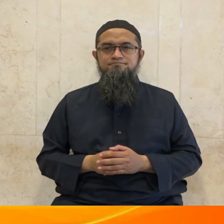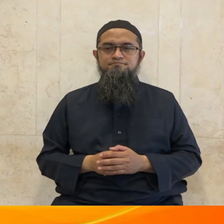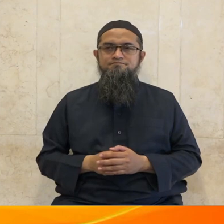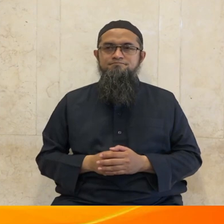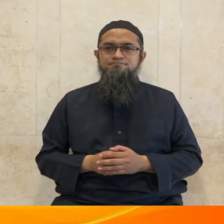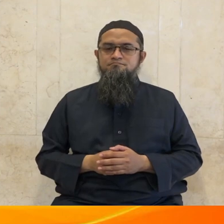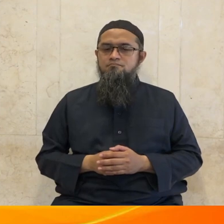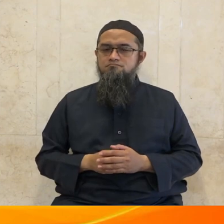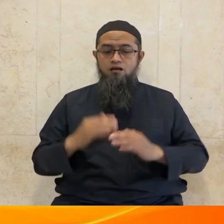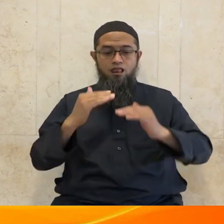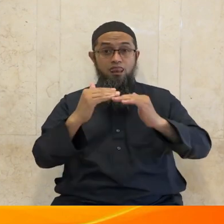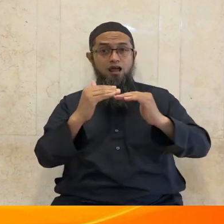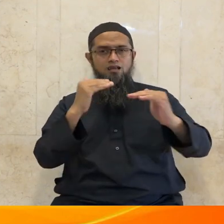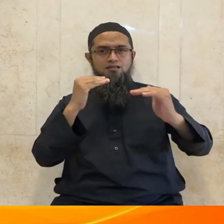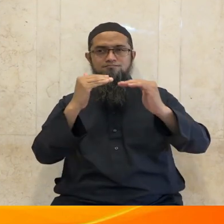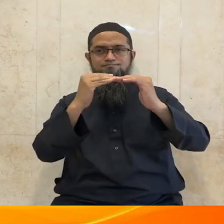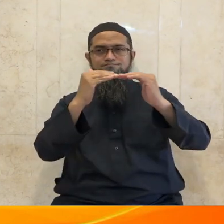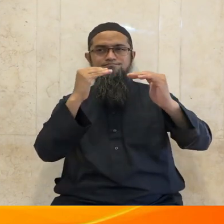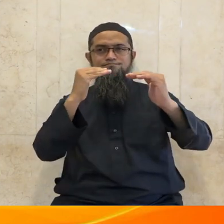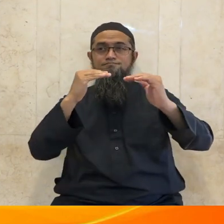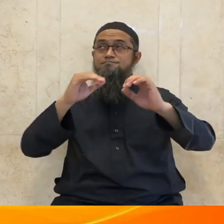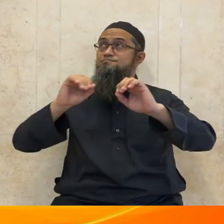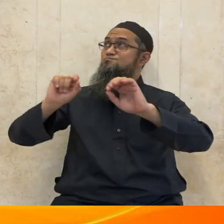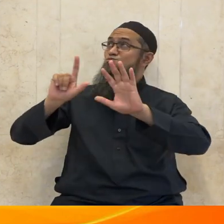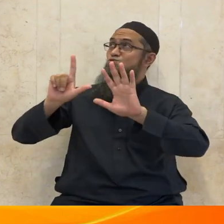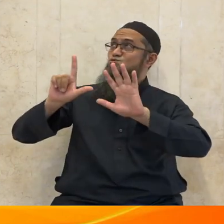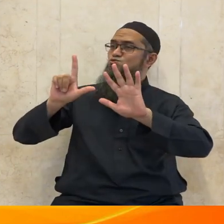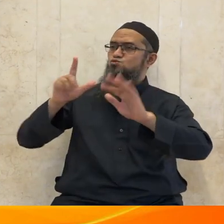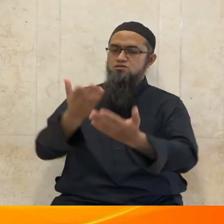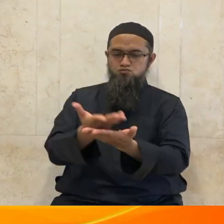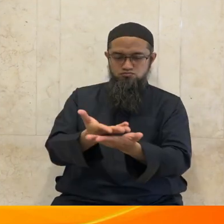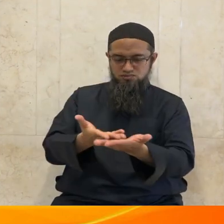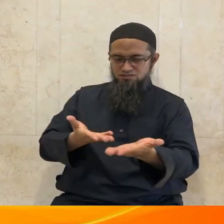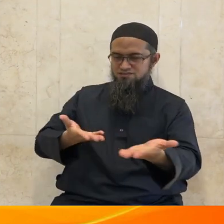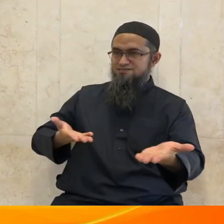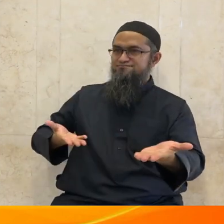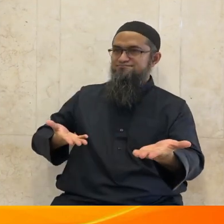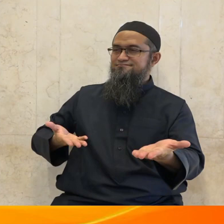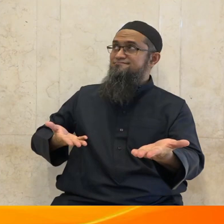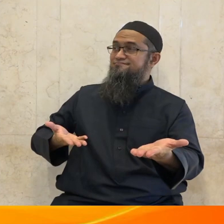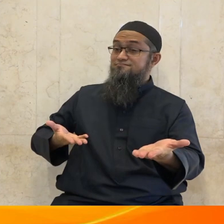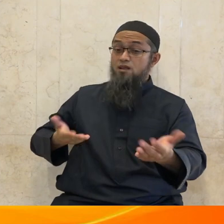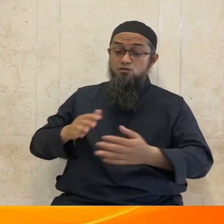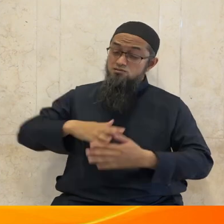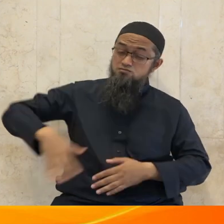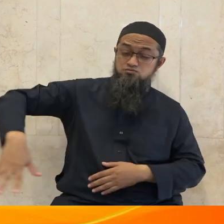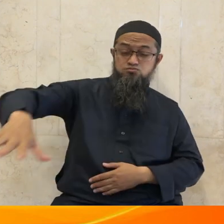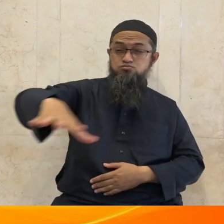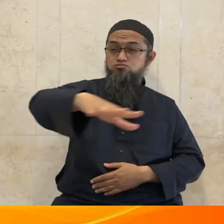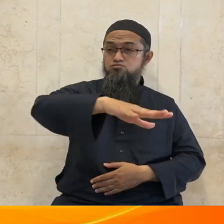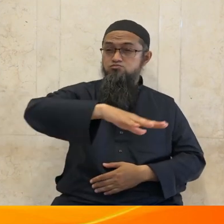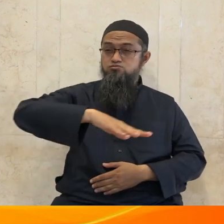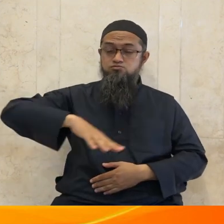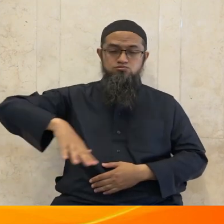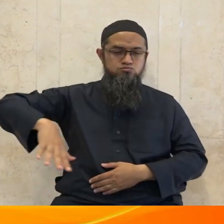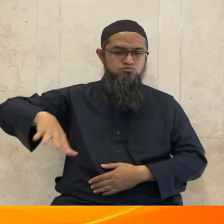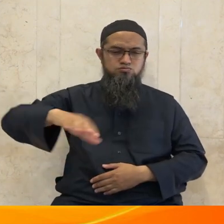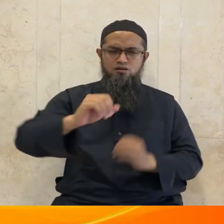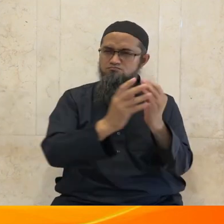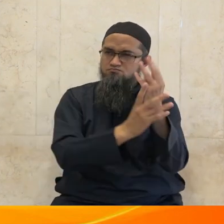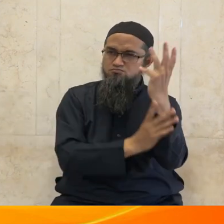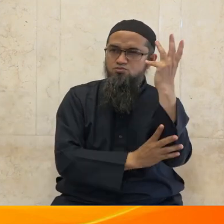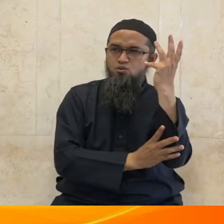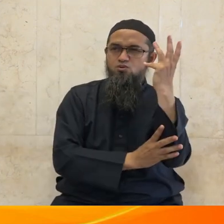Langit yang tujuh bumi dan semua yang ada di dalamnya bertasbih kepada Allah dan tidak ada sesuatu pun